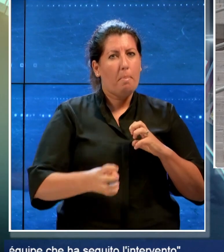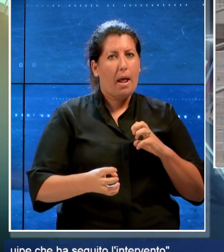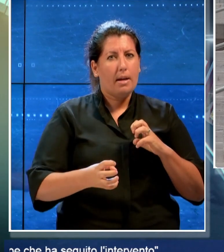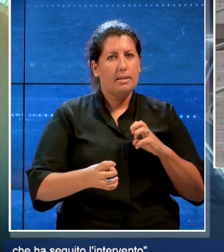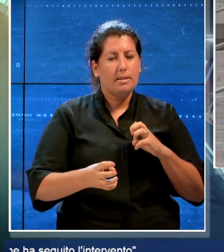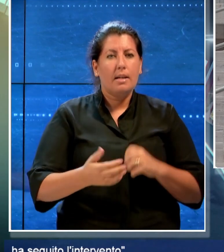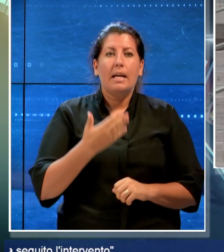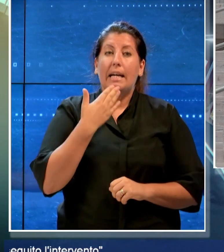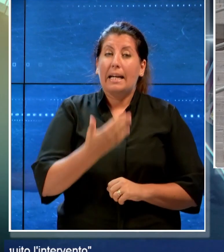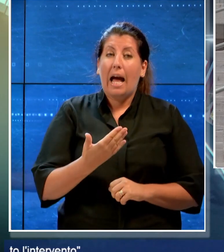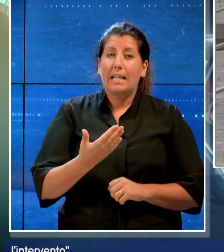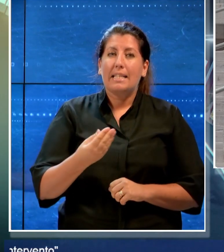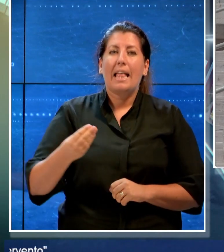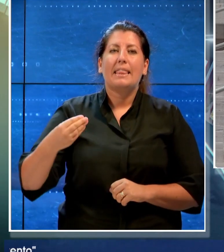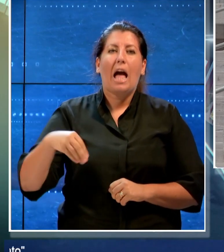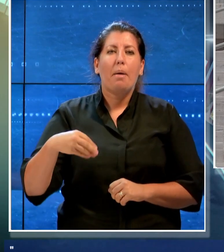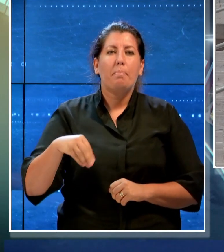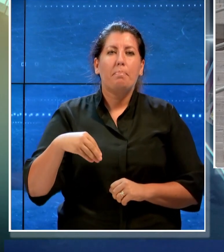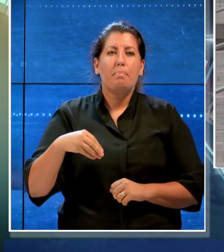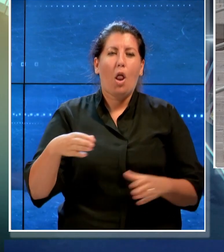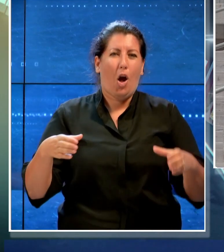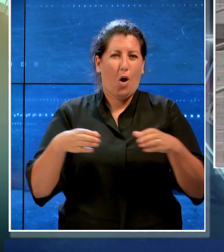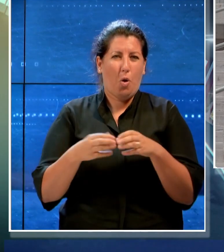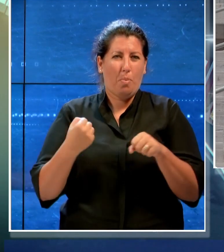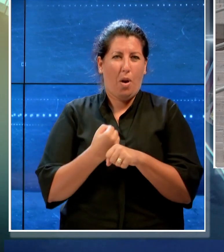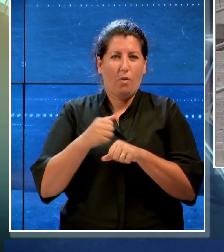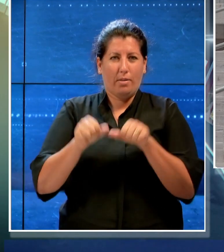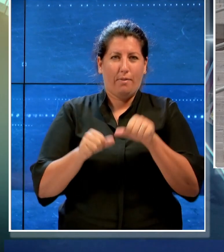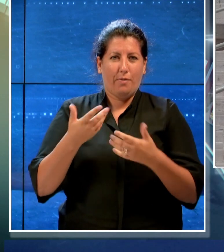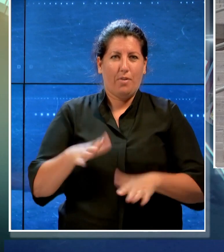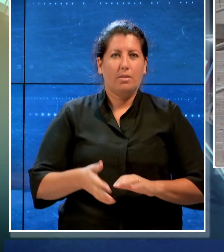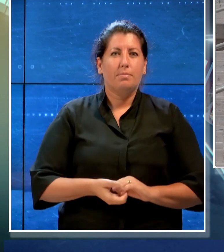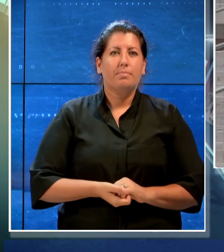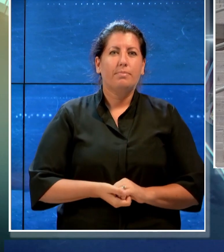Ringrazio Napoli e la sua equip che ha eseguito l'intervento.